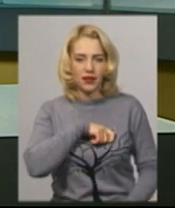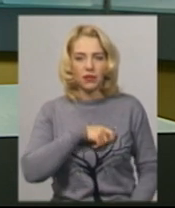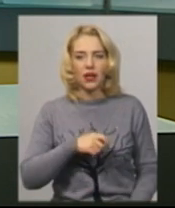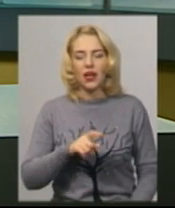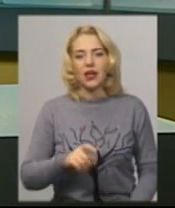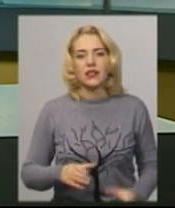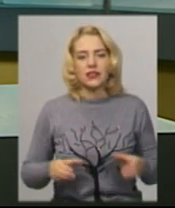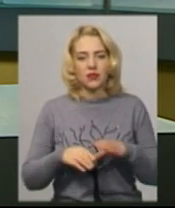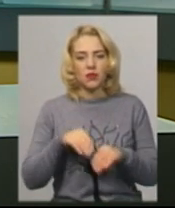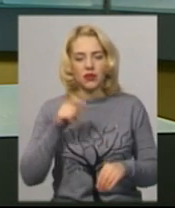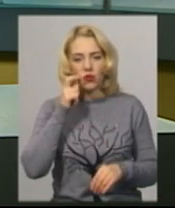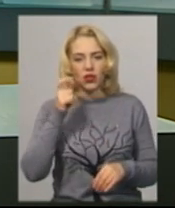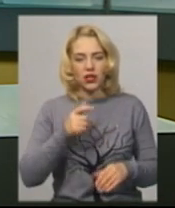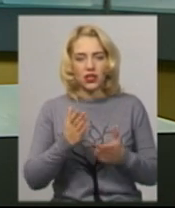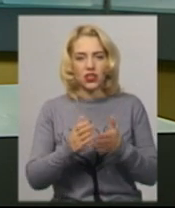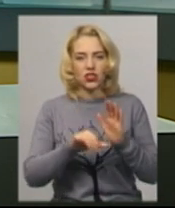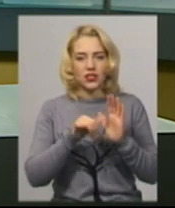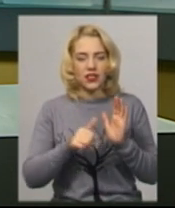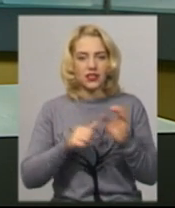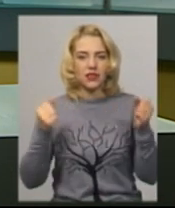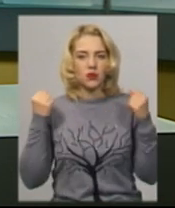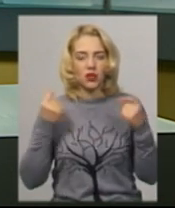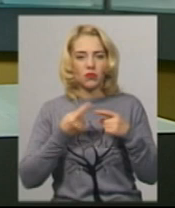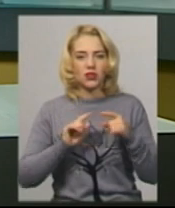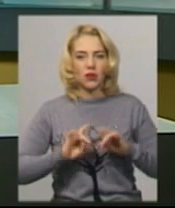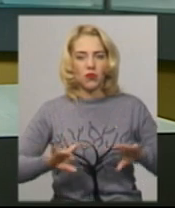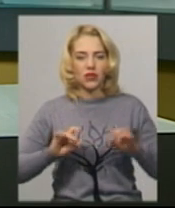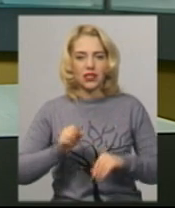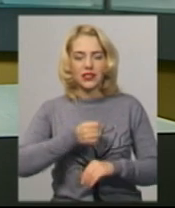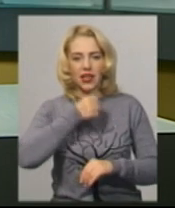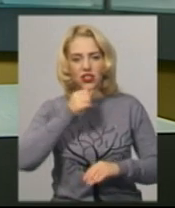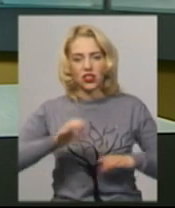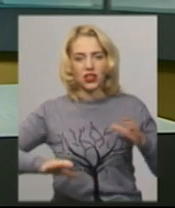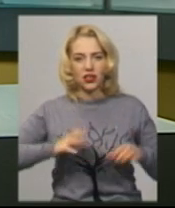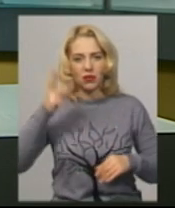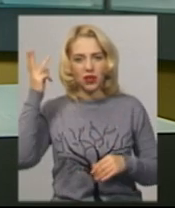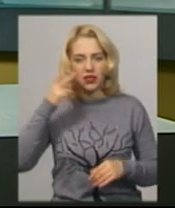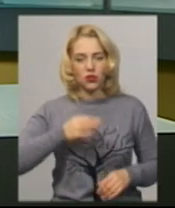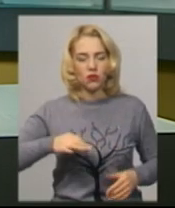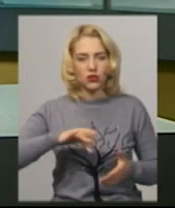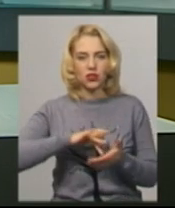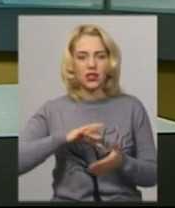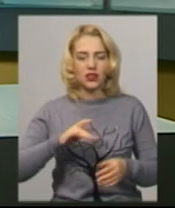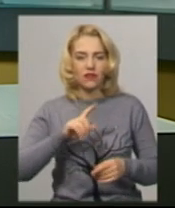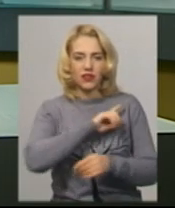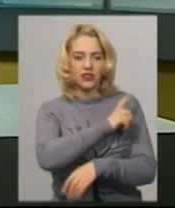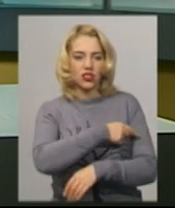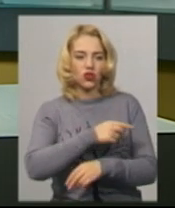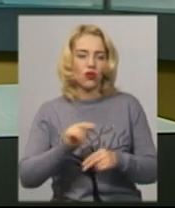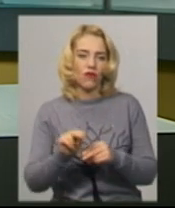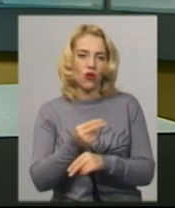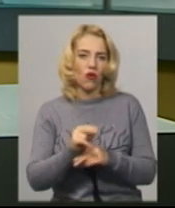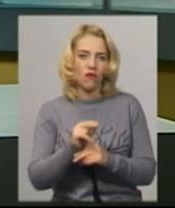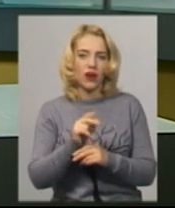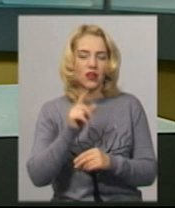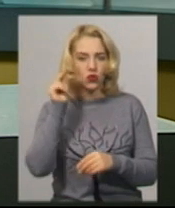Збірну України склали 16 спортсменів. Про це повідомив старший тренер Хмельницького обласного центру фізичного виховання учнівської молоді.